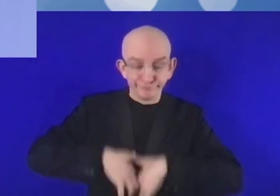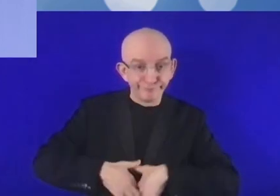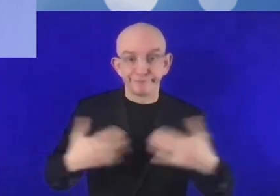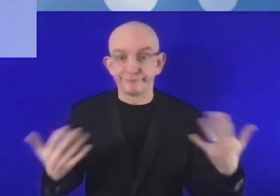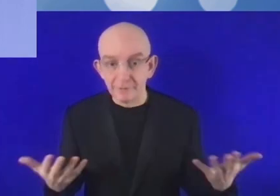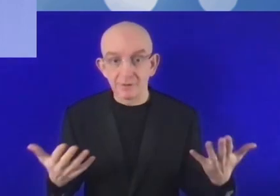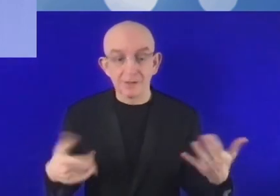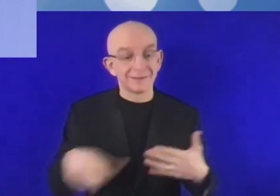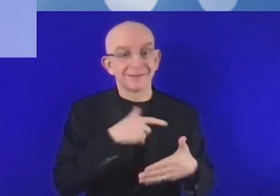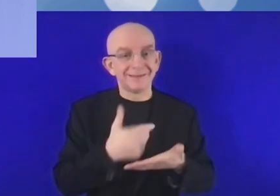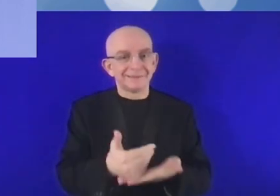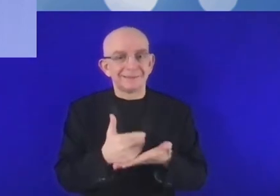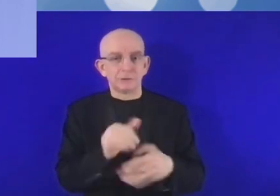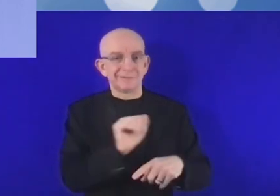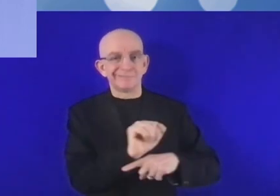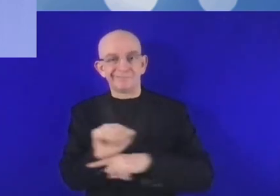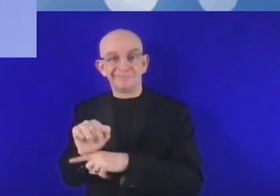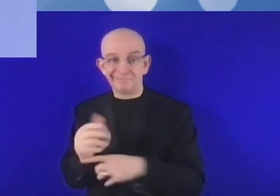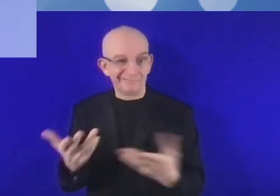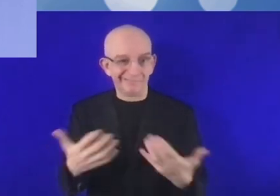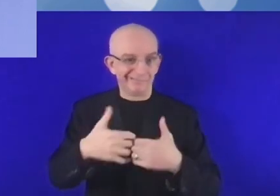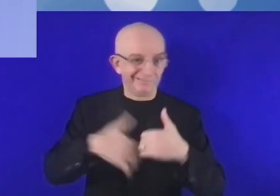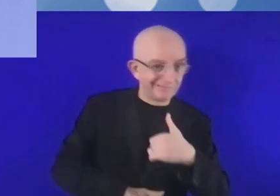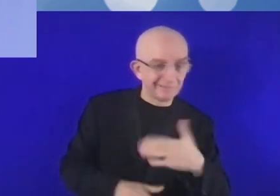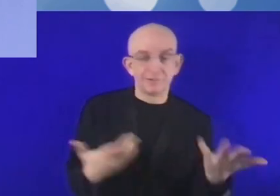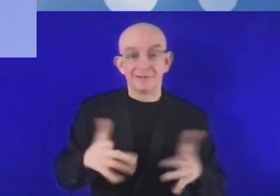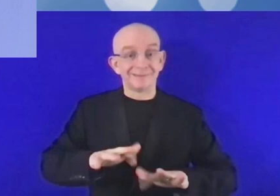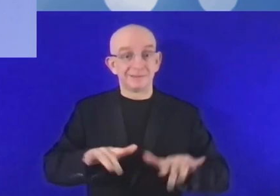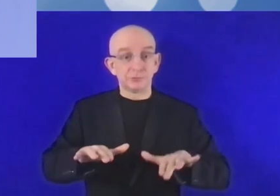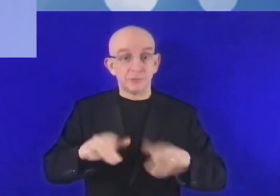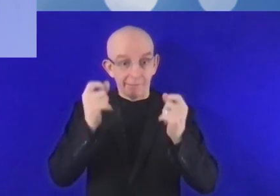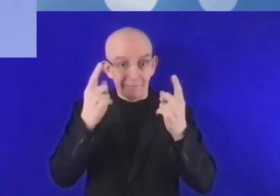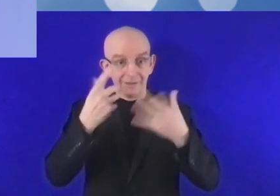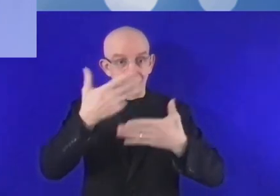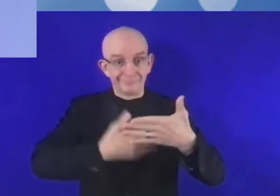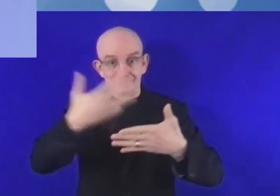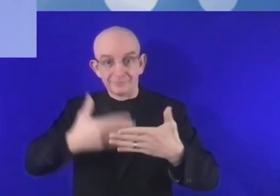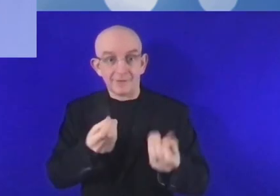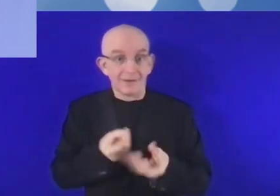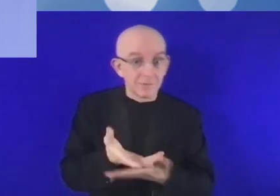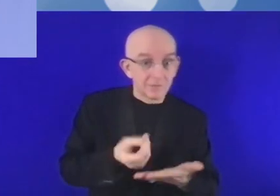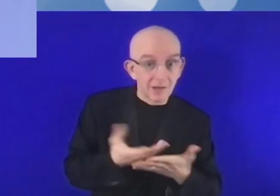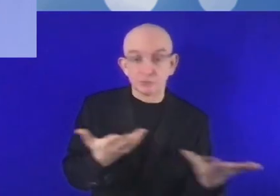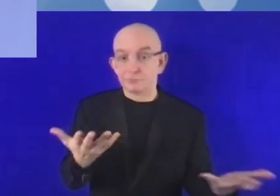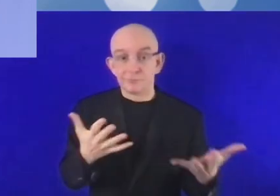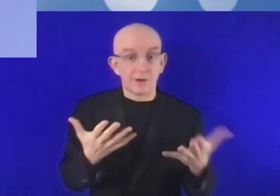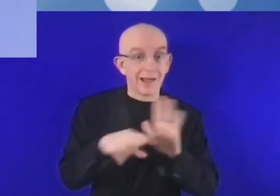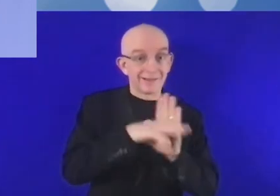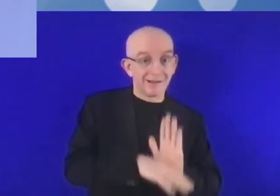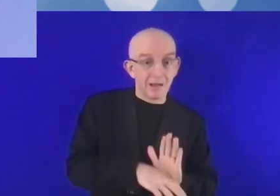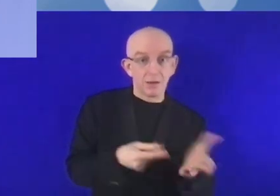cyber-sécurité ou d'une formation tout au long de la vie en matière de techniques